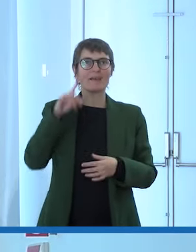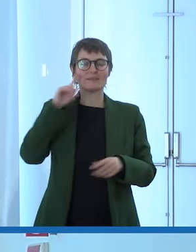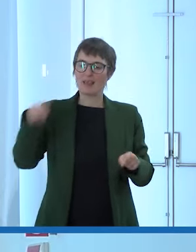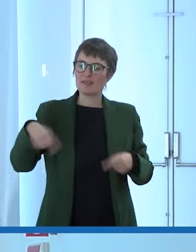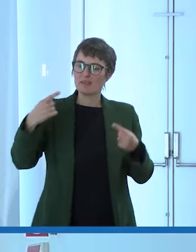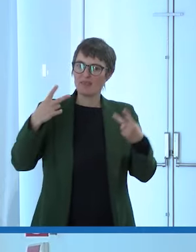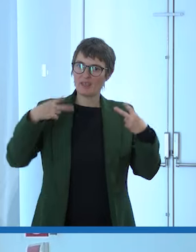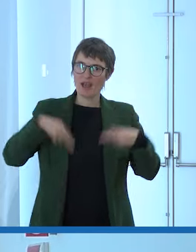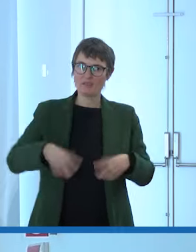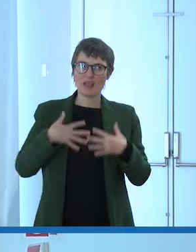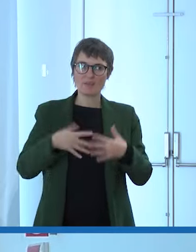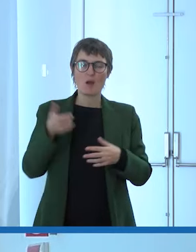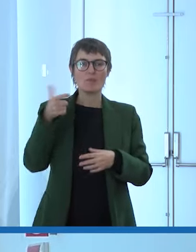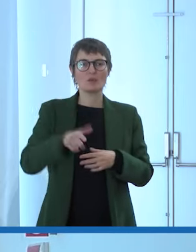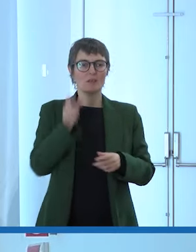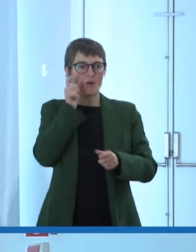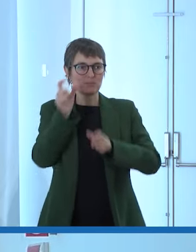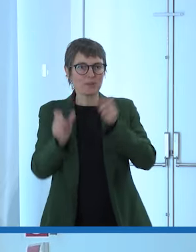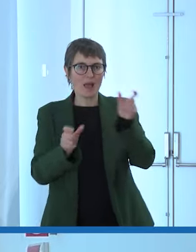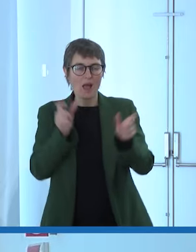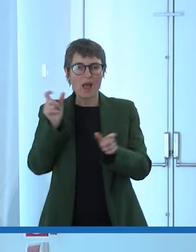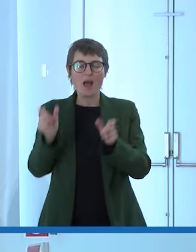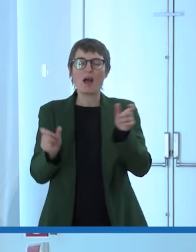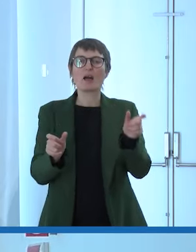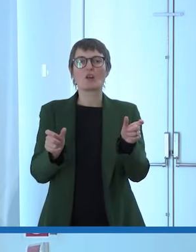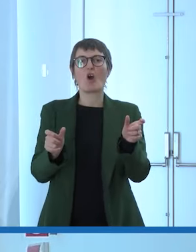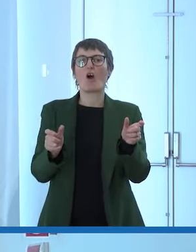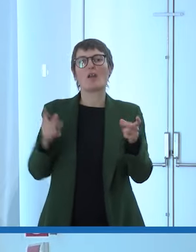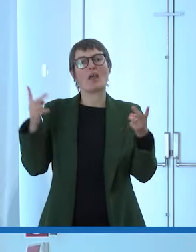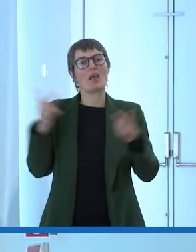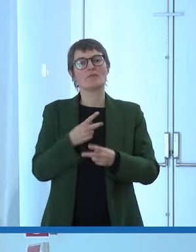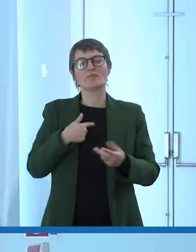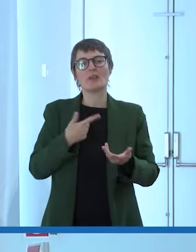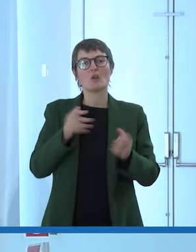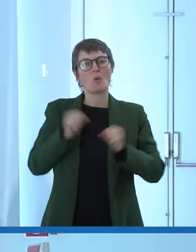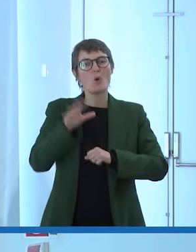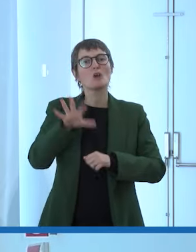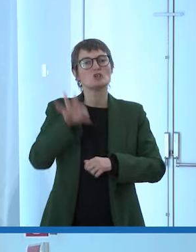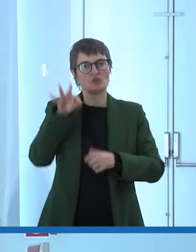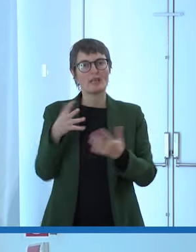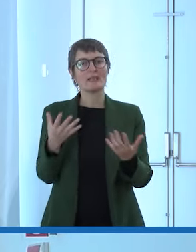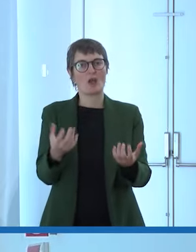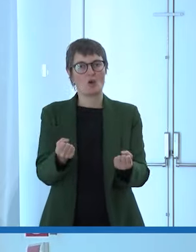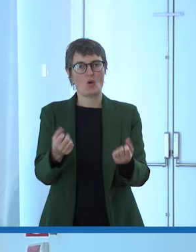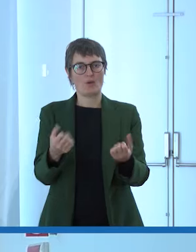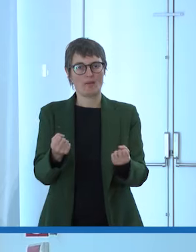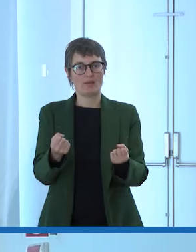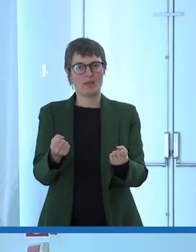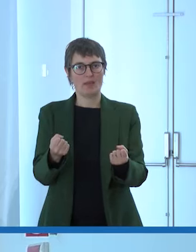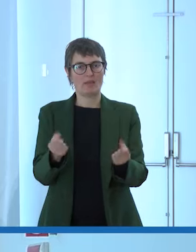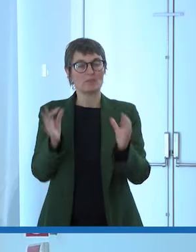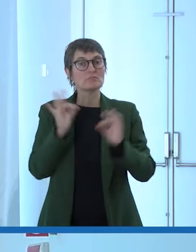corollario sono valore sono scelte possibili e concrete mi hanno insegnato che inaspettatamente